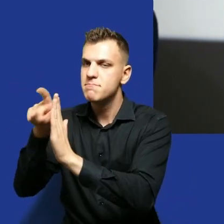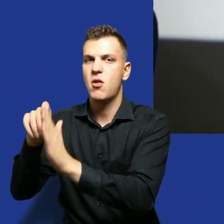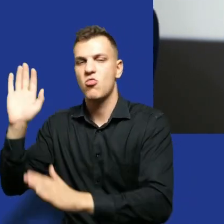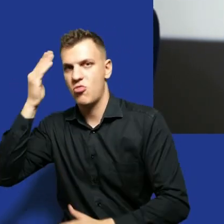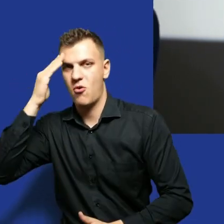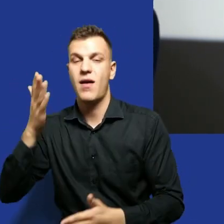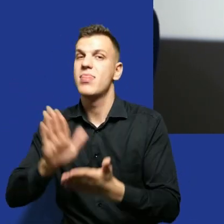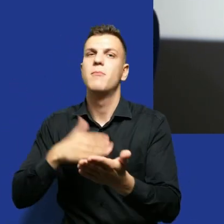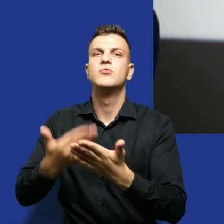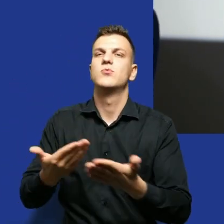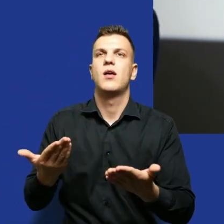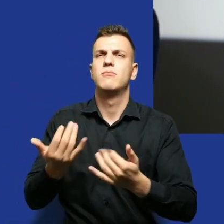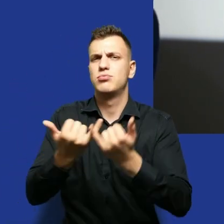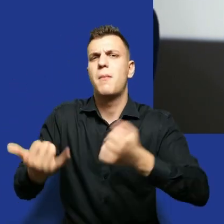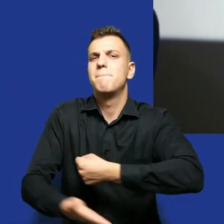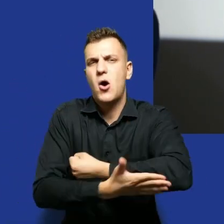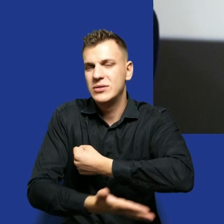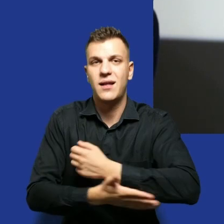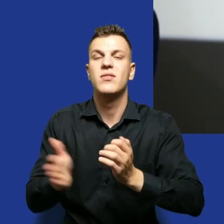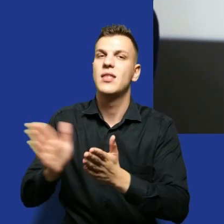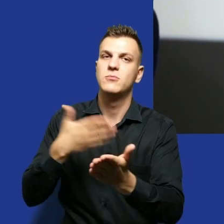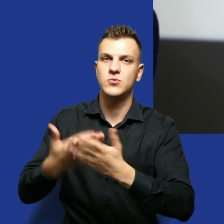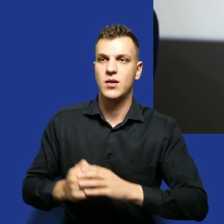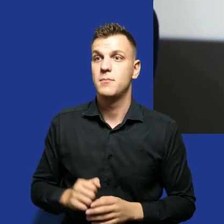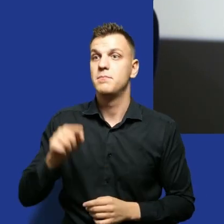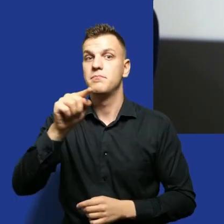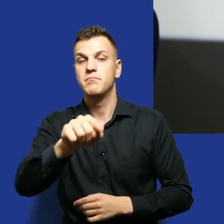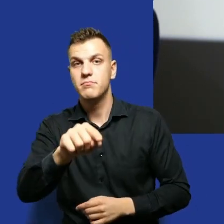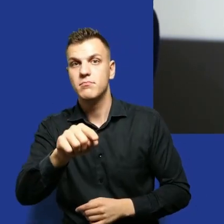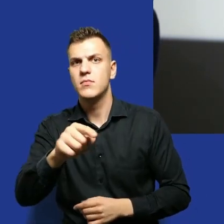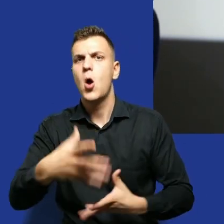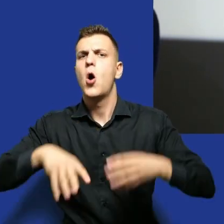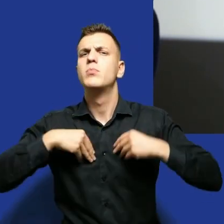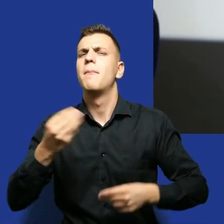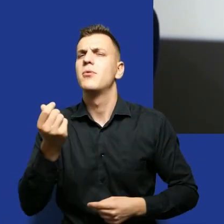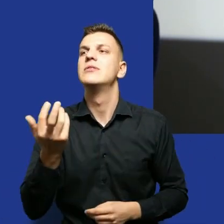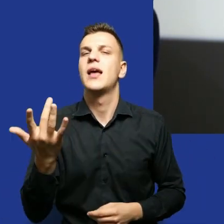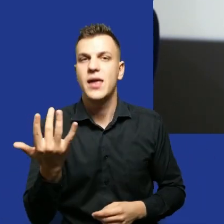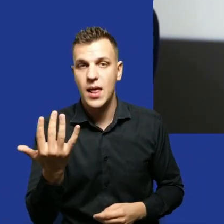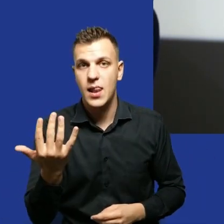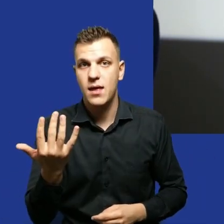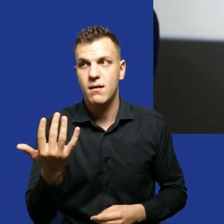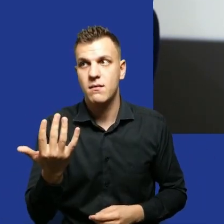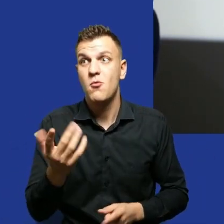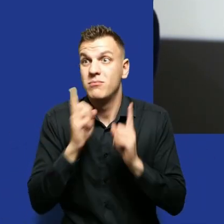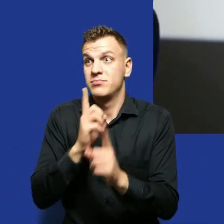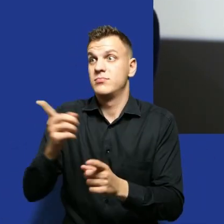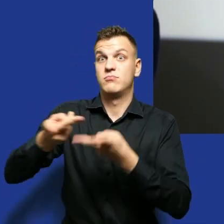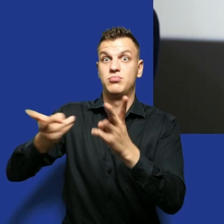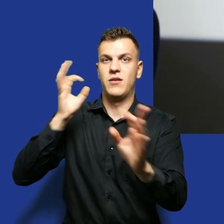typu ile środków dostał jakiś podmiot na przykład, bo takich informacji po prostu nie ma dostępnych.